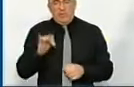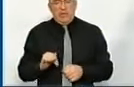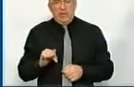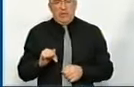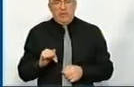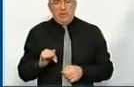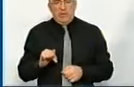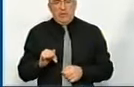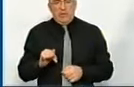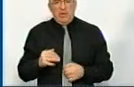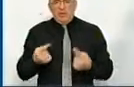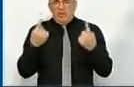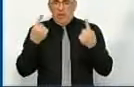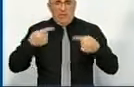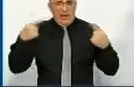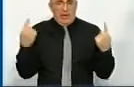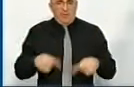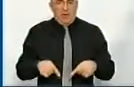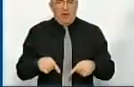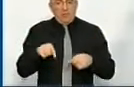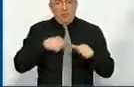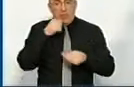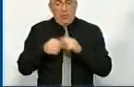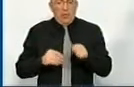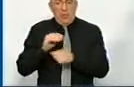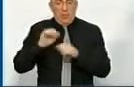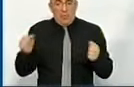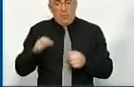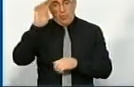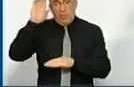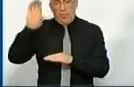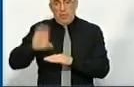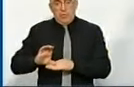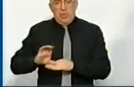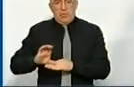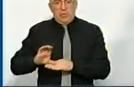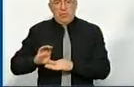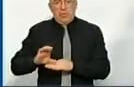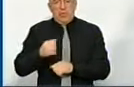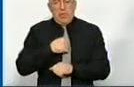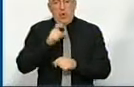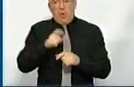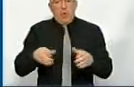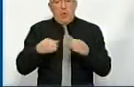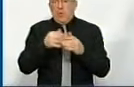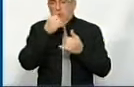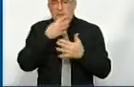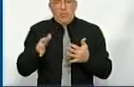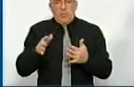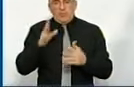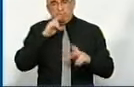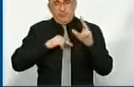гіперінфляції. Цього року на додаткову підтримку з державного бюджету, на жаль, громади не зможуть